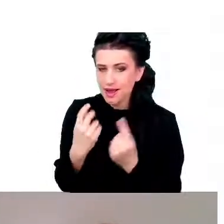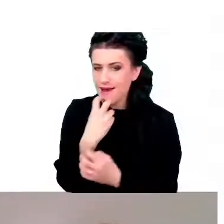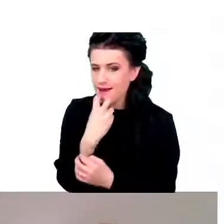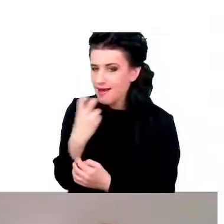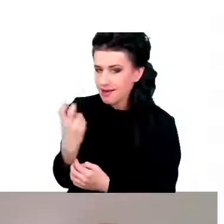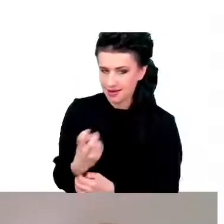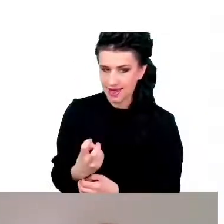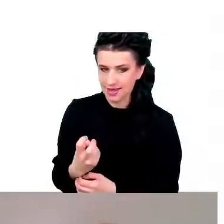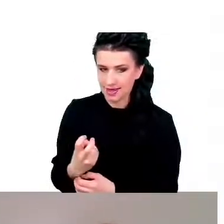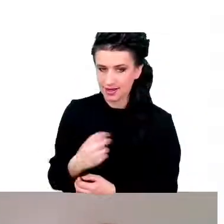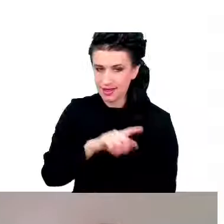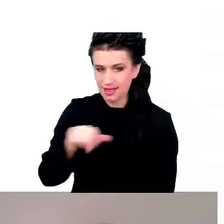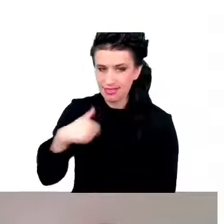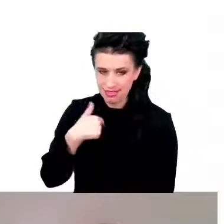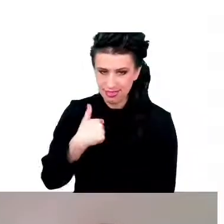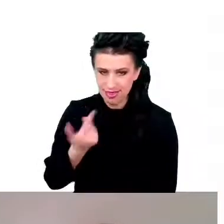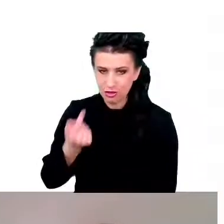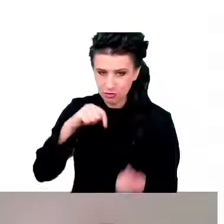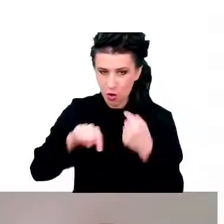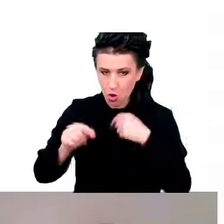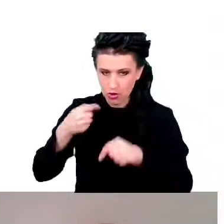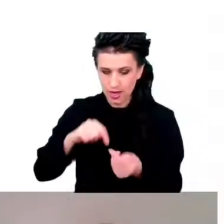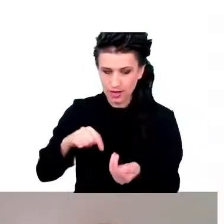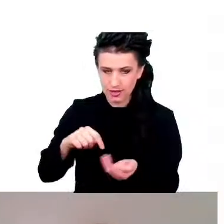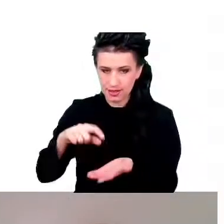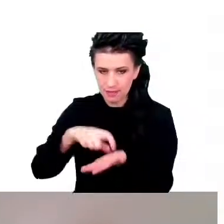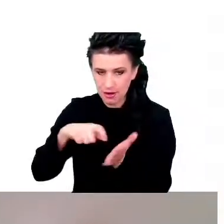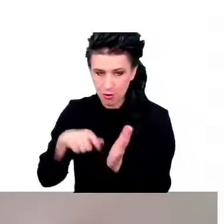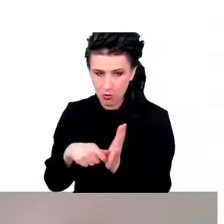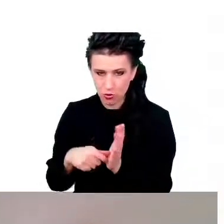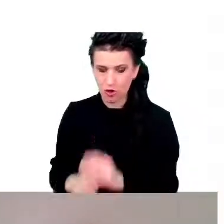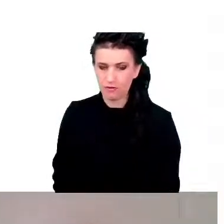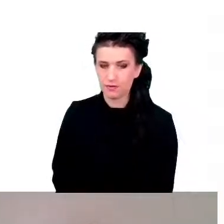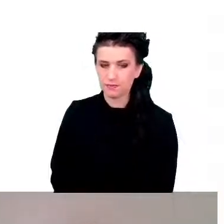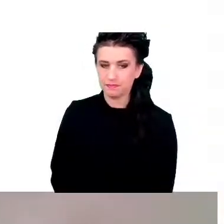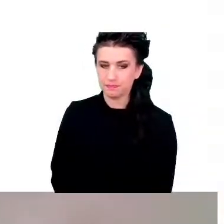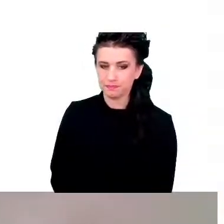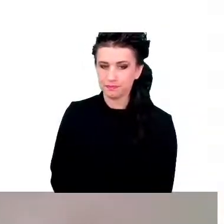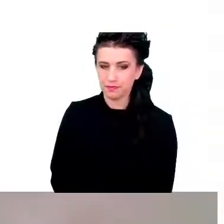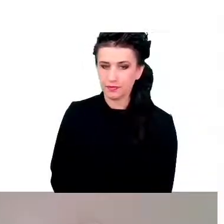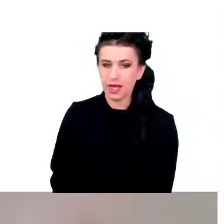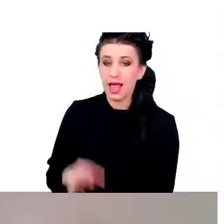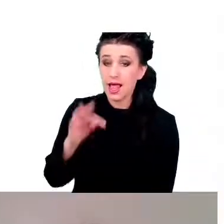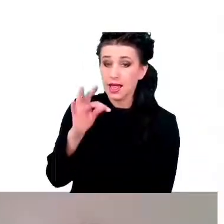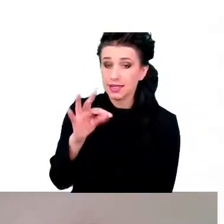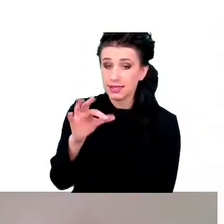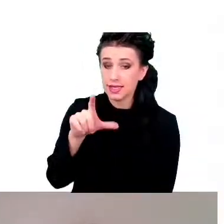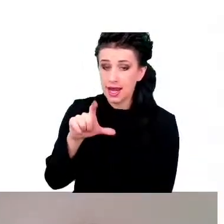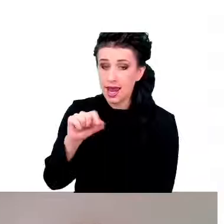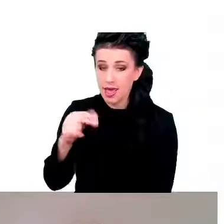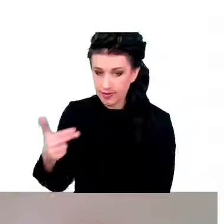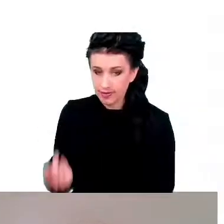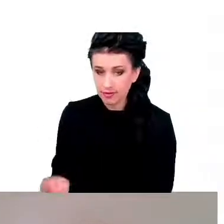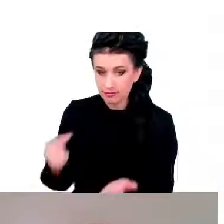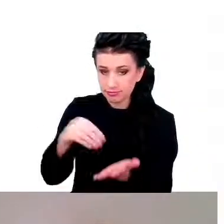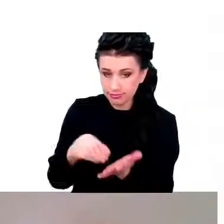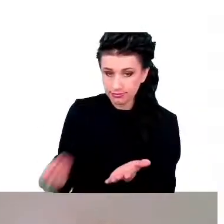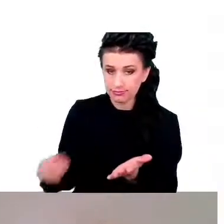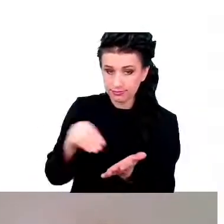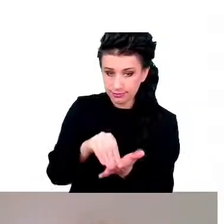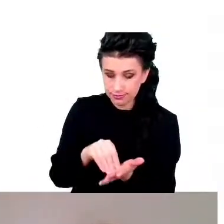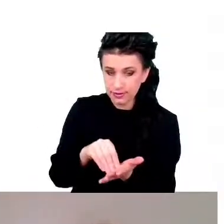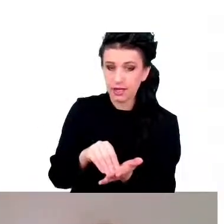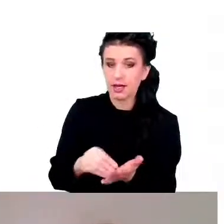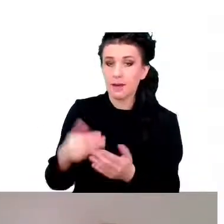komórkach. Przez utlenianie związków organicznych mitochondria